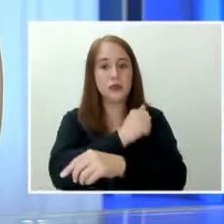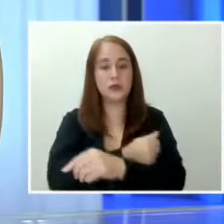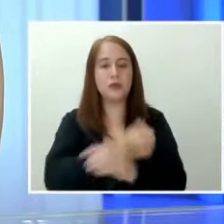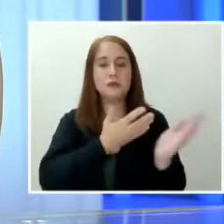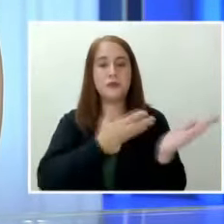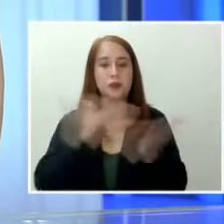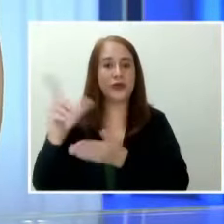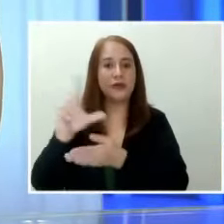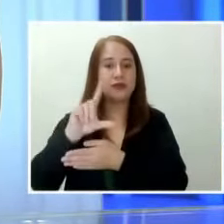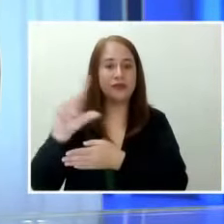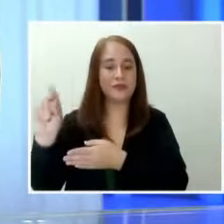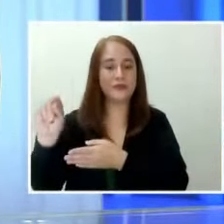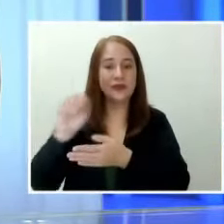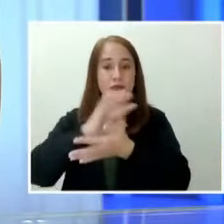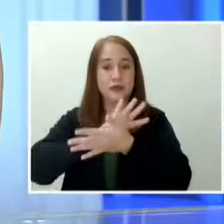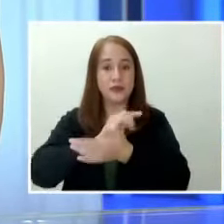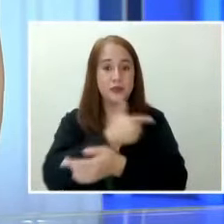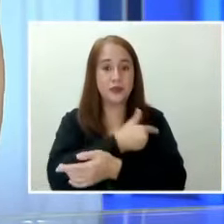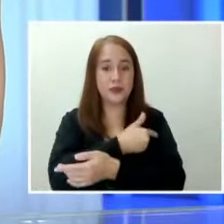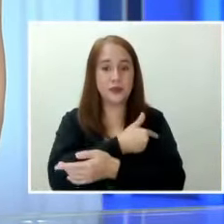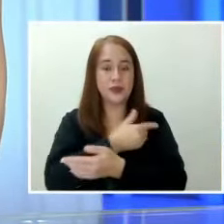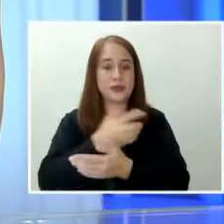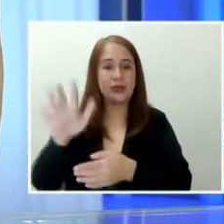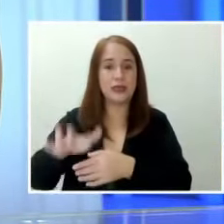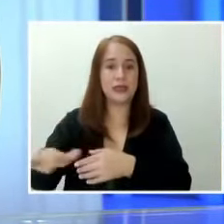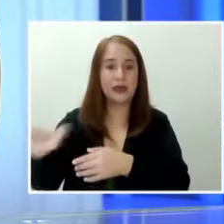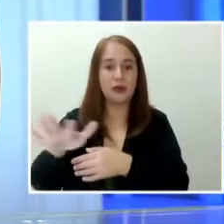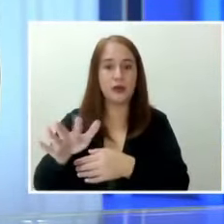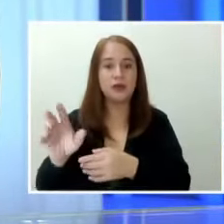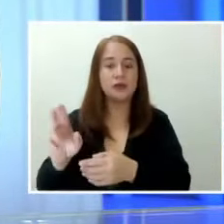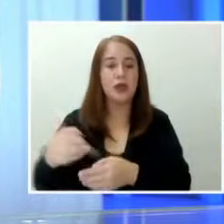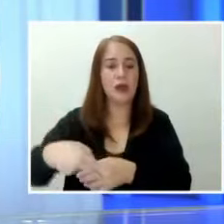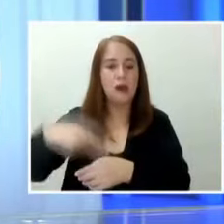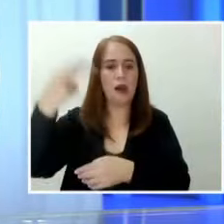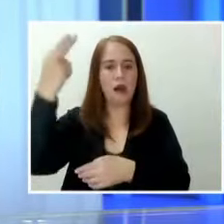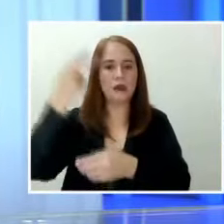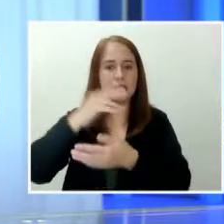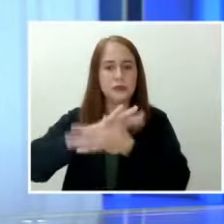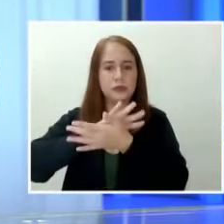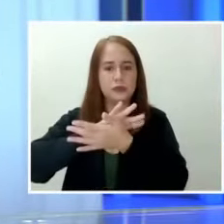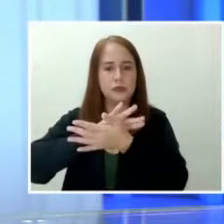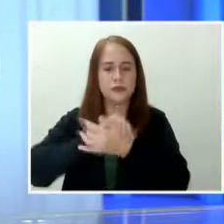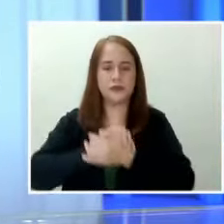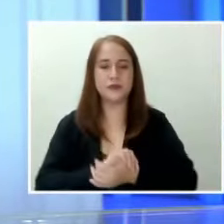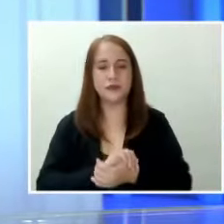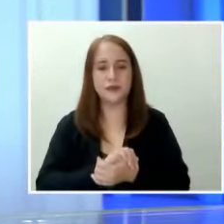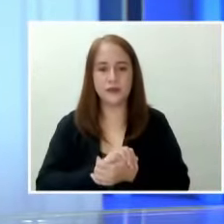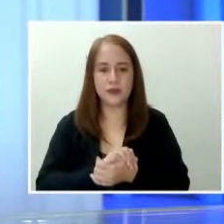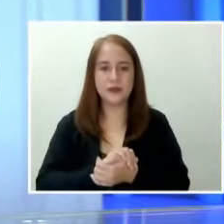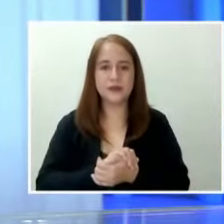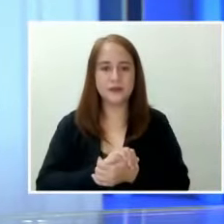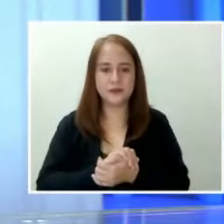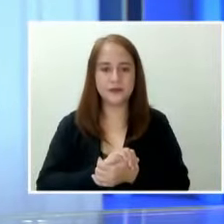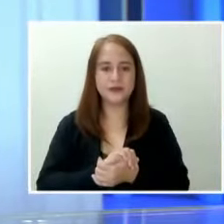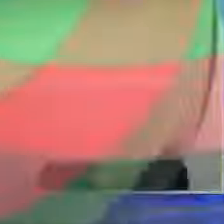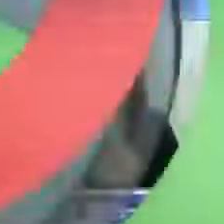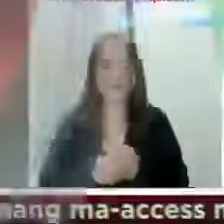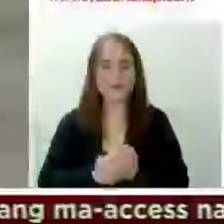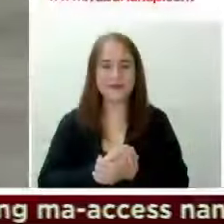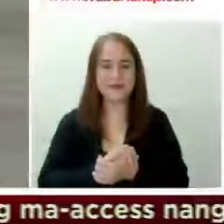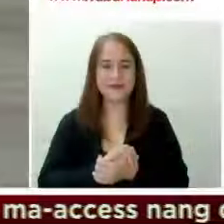mga COVID-19 vaccine sa mga lugar na mataas ang kaso ng sakit. Nagpapatrol, Vivian Gullia.